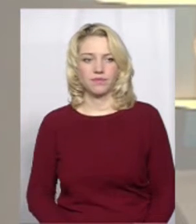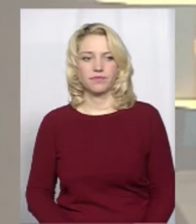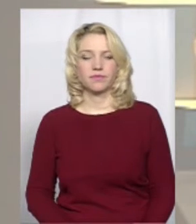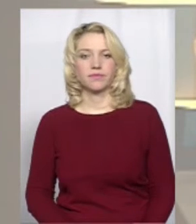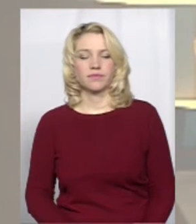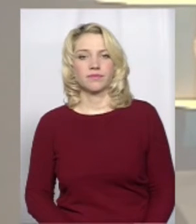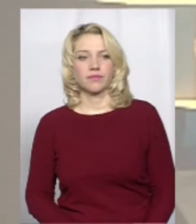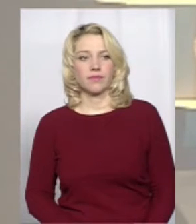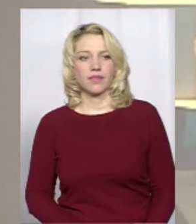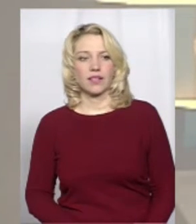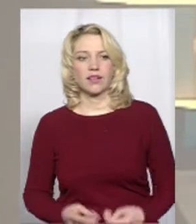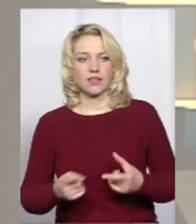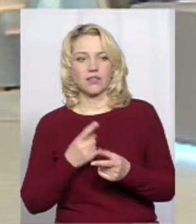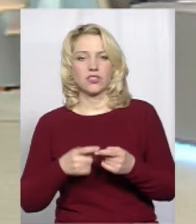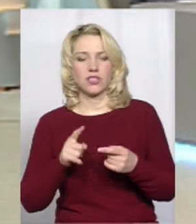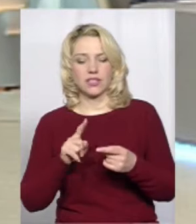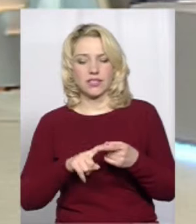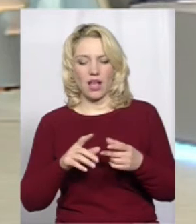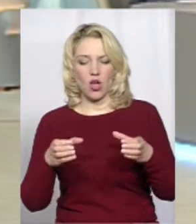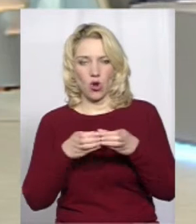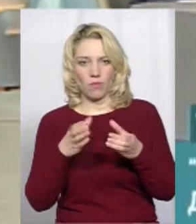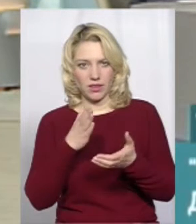Пані Олено, чи ця громада вже має статут?